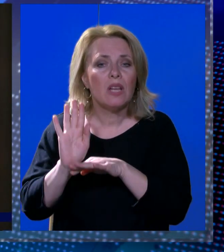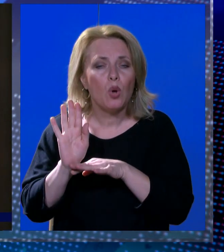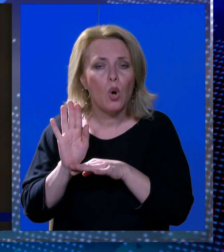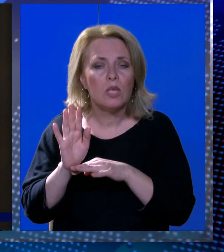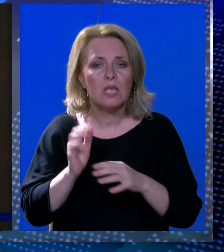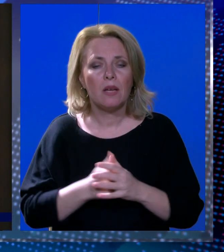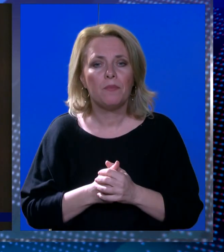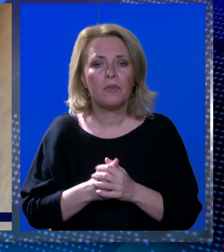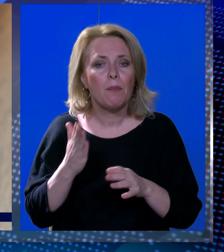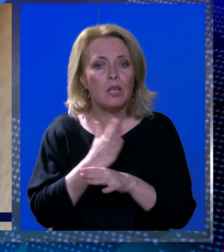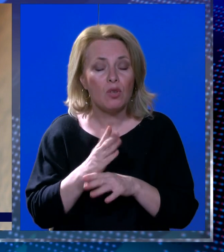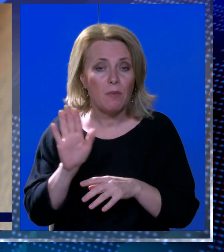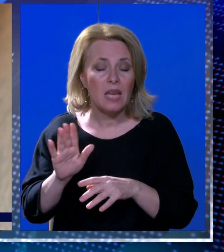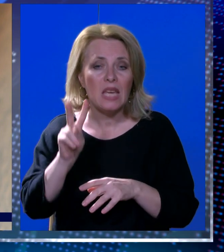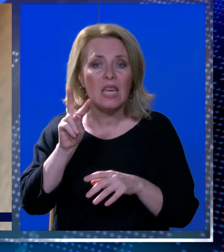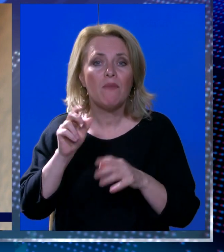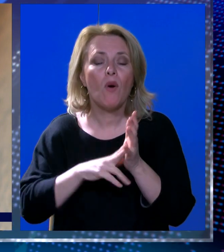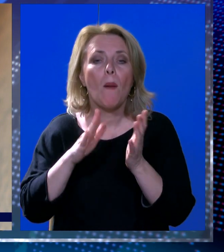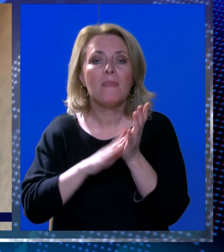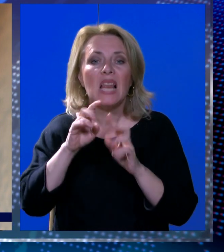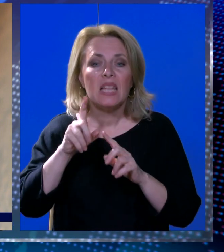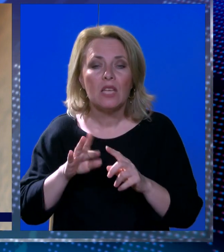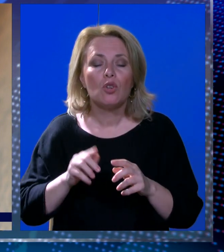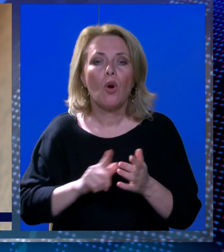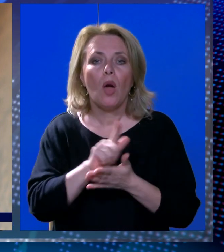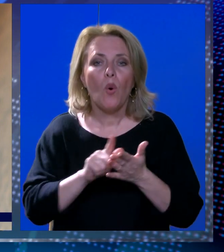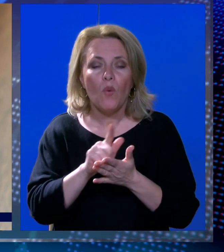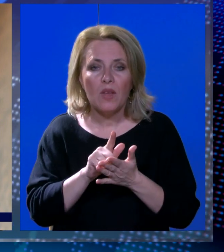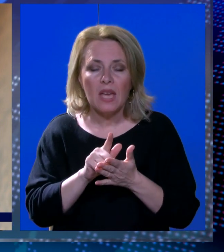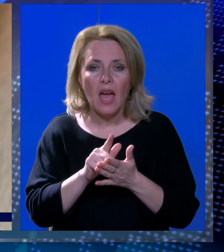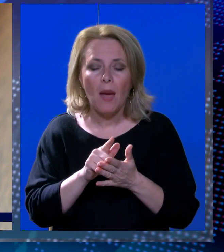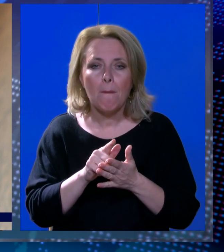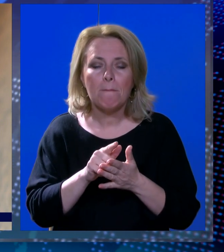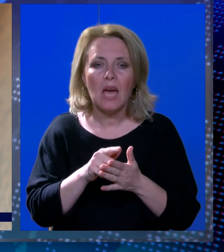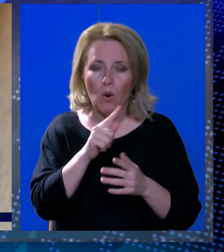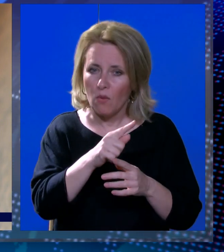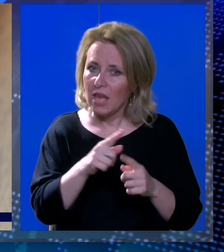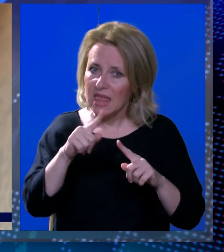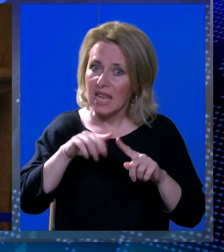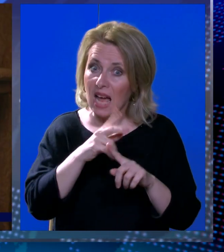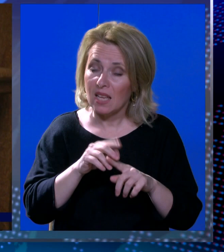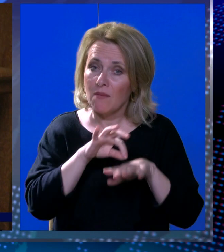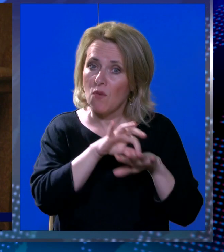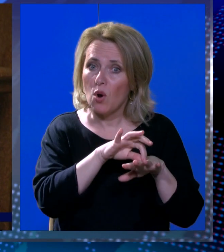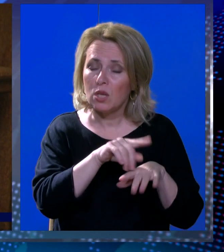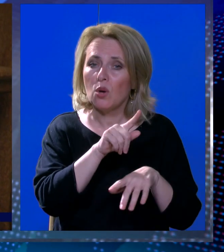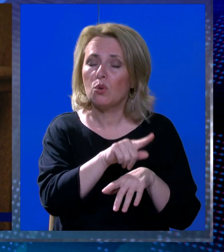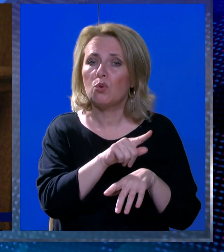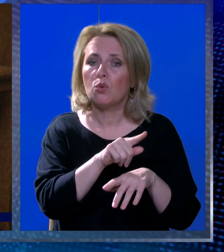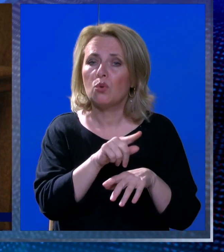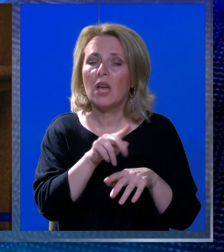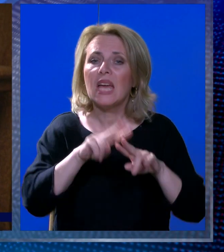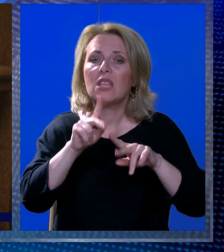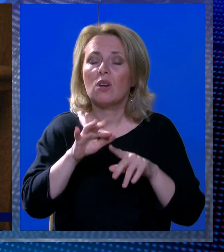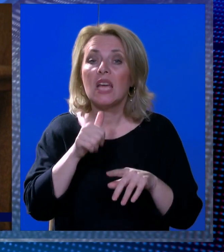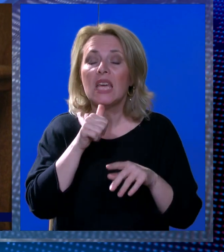prvog dana saslušanja. Među njima i Ivo Miletić koji u vrijeme tragedije je bio na čelu hidroelektrane Dubrovniku platu, ali i Frane Barbarić